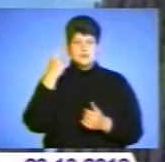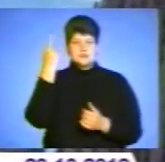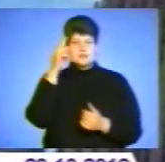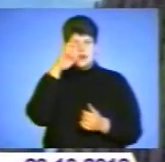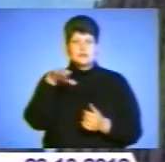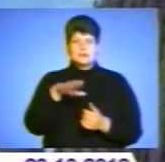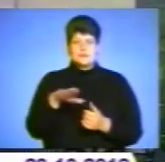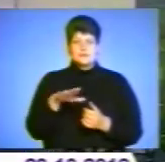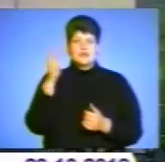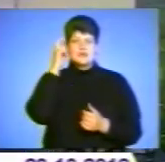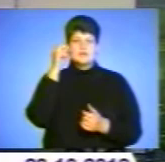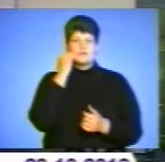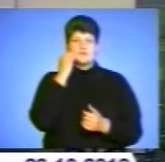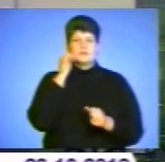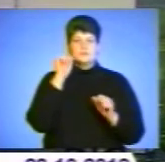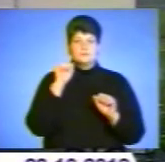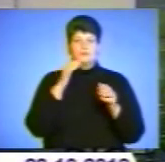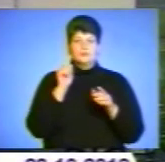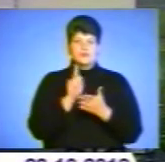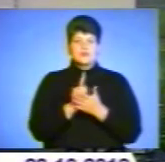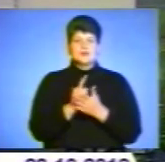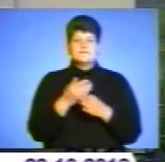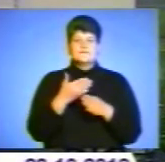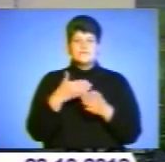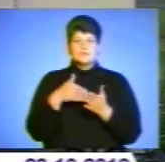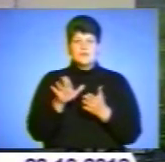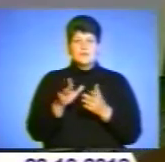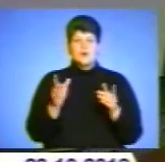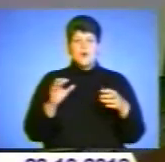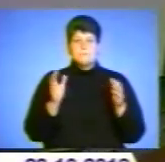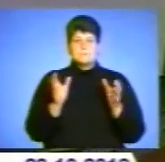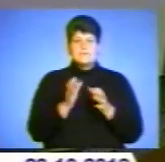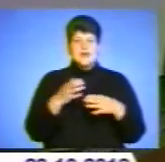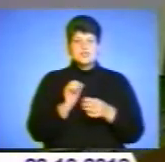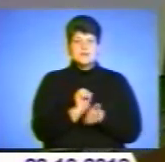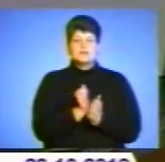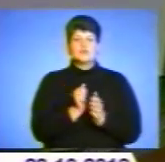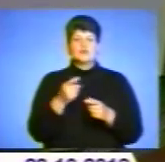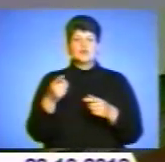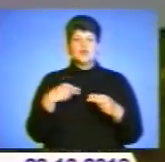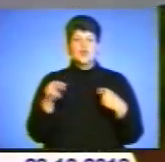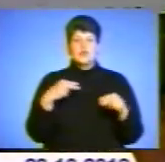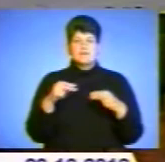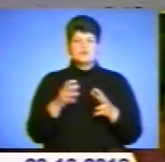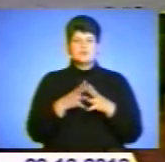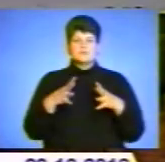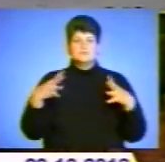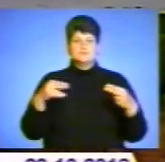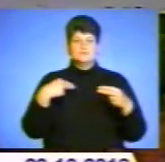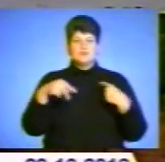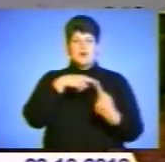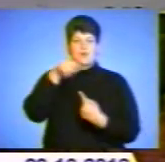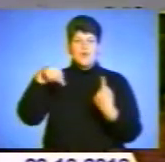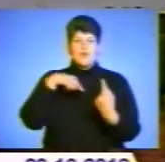президента, Київ та Москва мають поступово відмовлятися від обмежень у торгівлі, щоб товарообіг між країнами зростав. За словами його колеги, Путіна